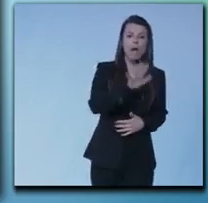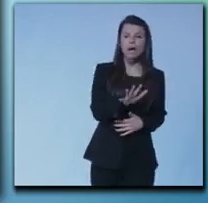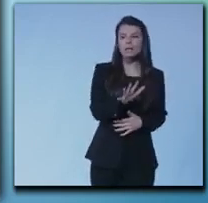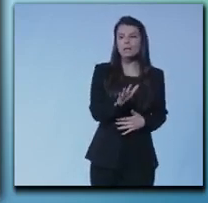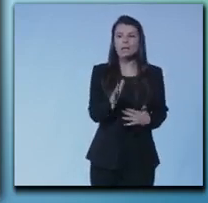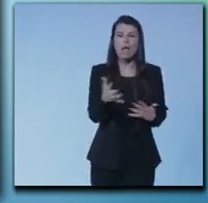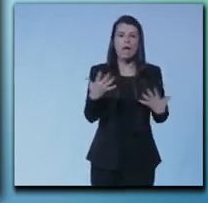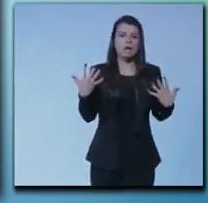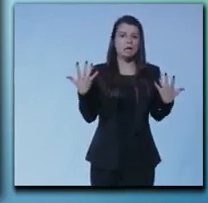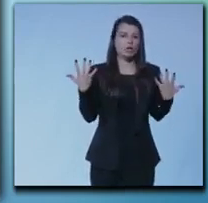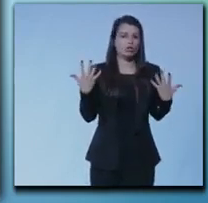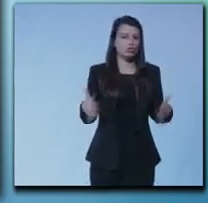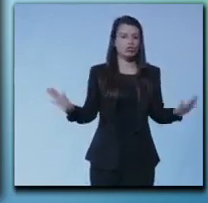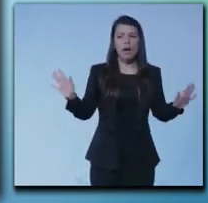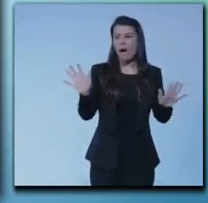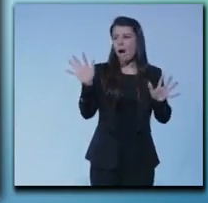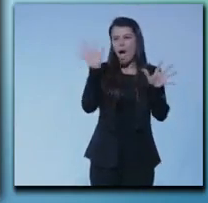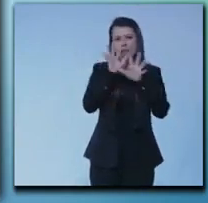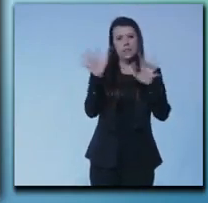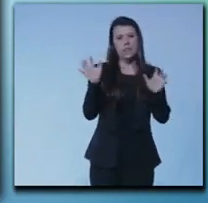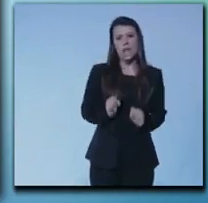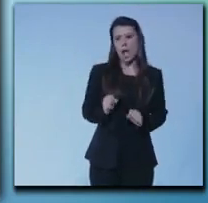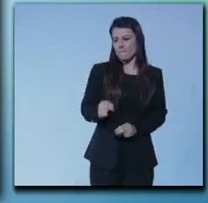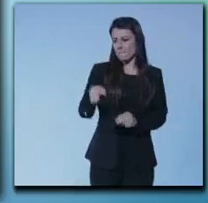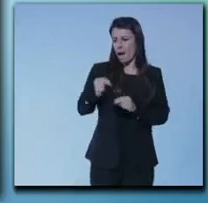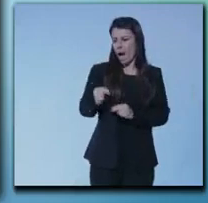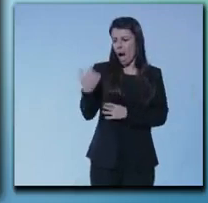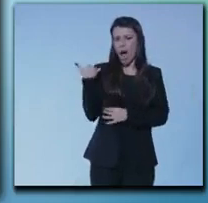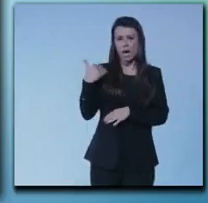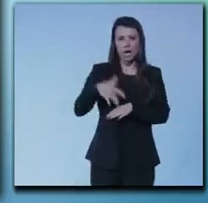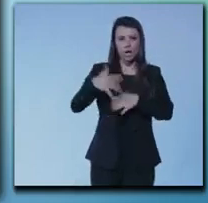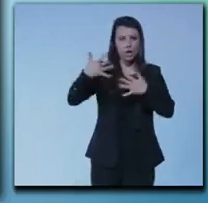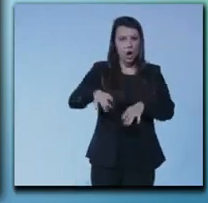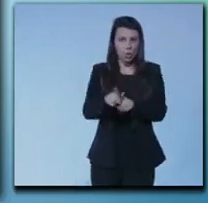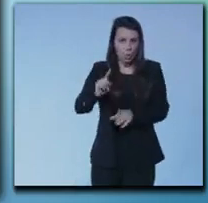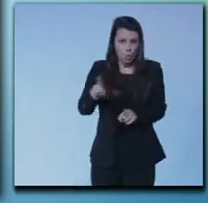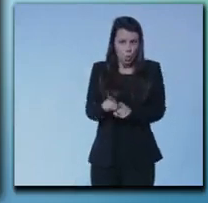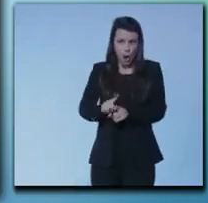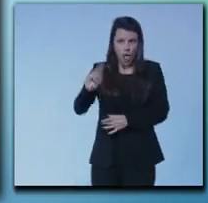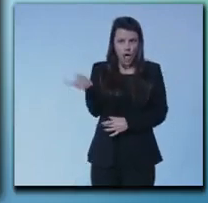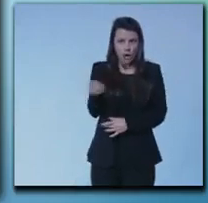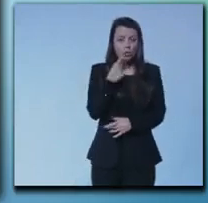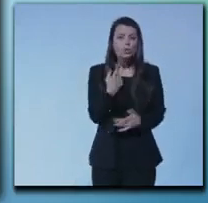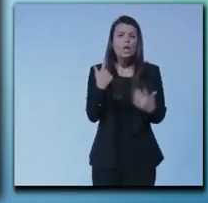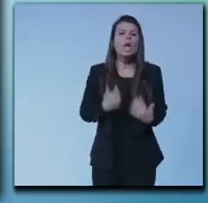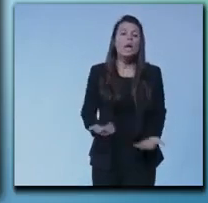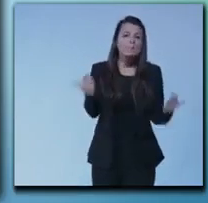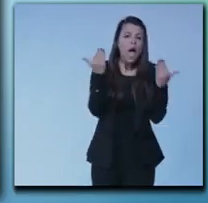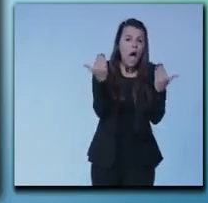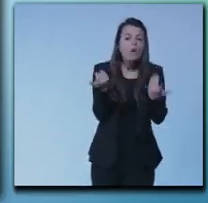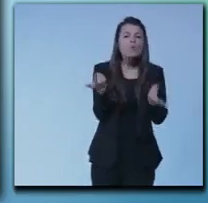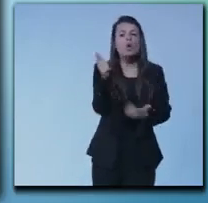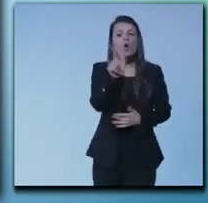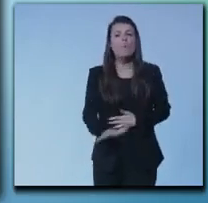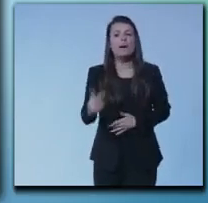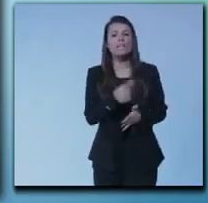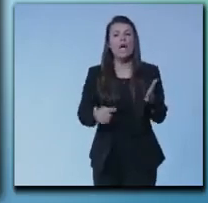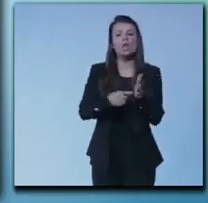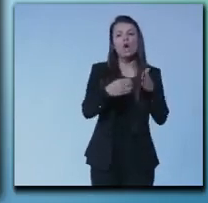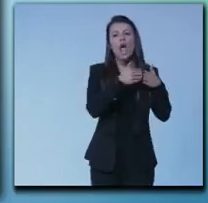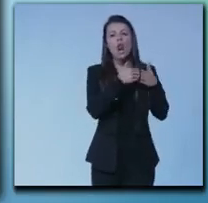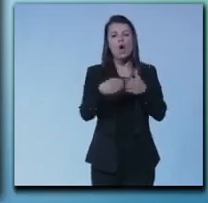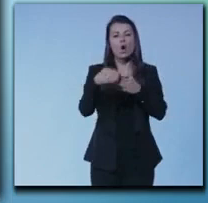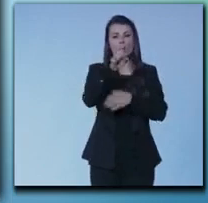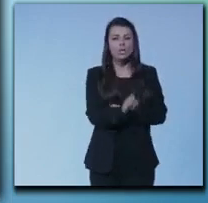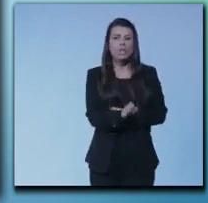che abbiamo passato tutti negli scorsi anni torna a essere come già ha tornato a essere la locomotiva non d'Italia